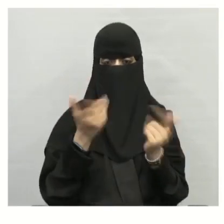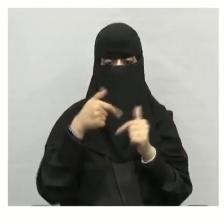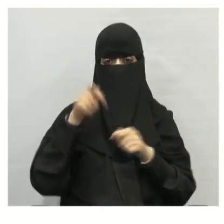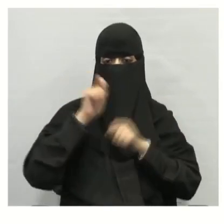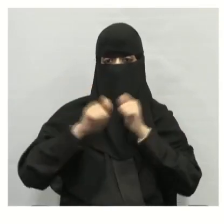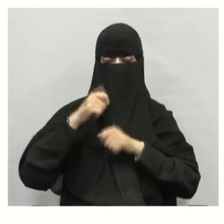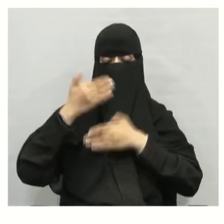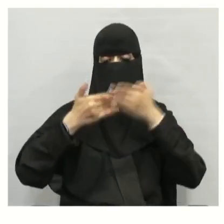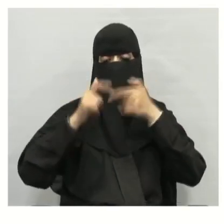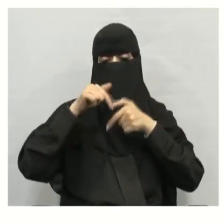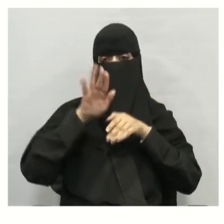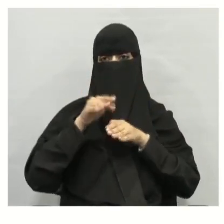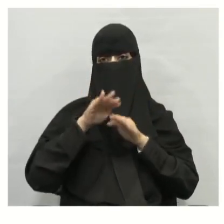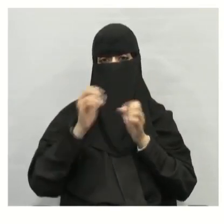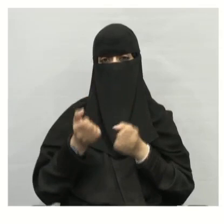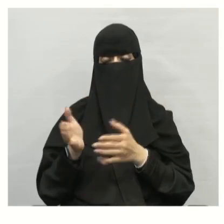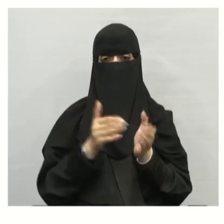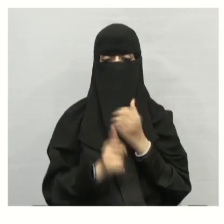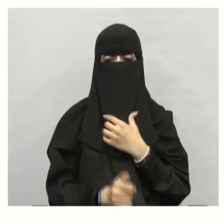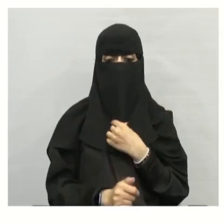عمليات الإنشاء والهدم